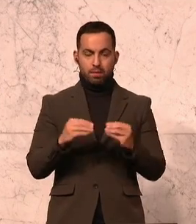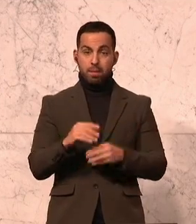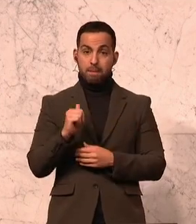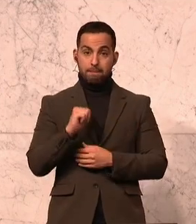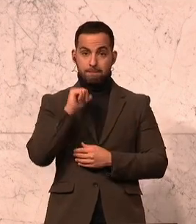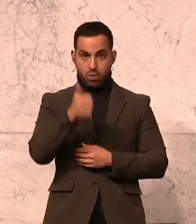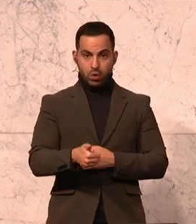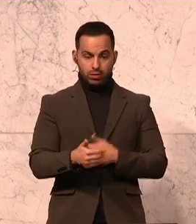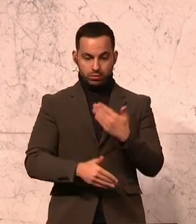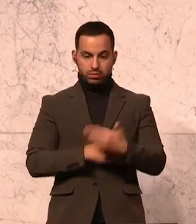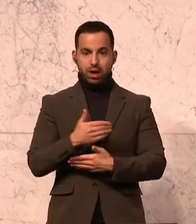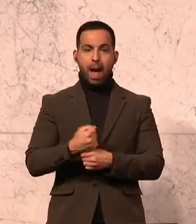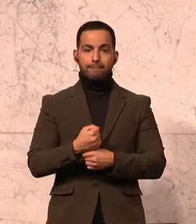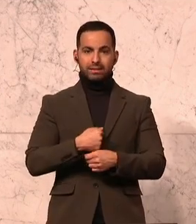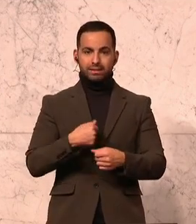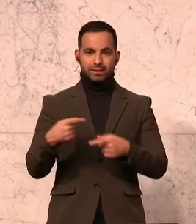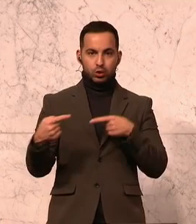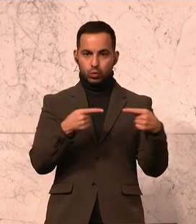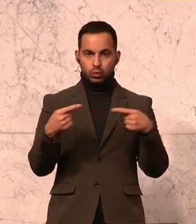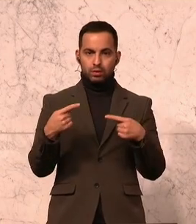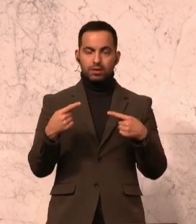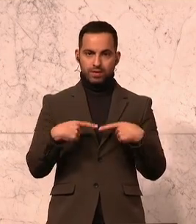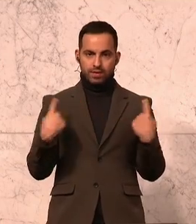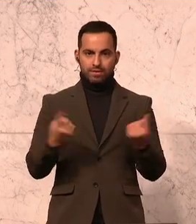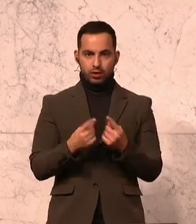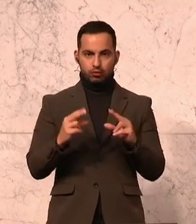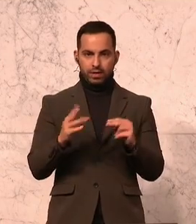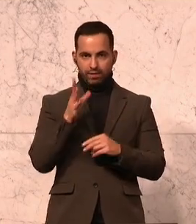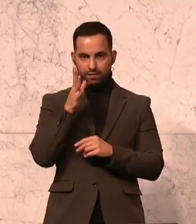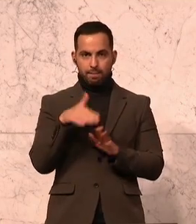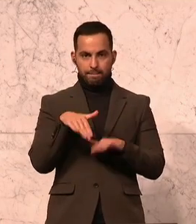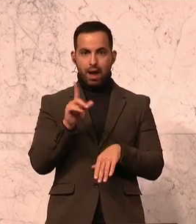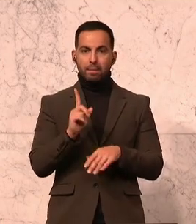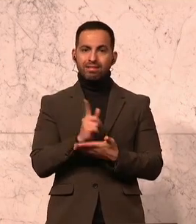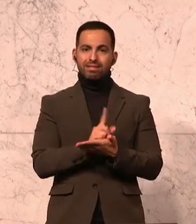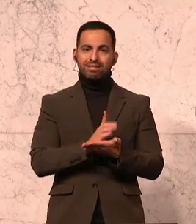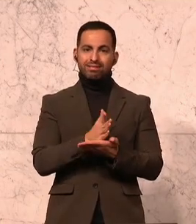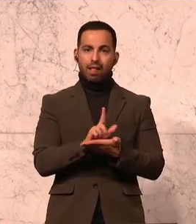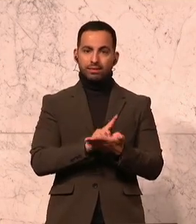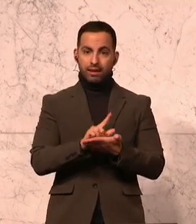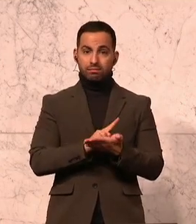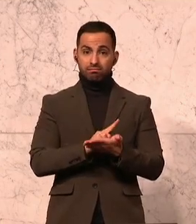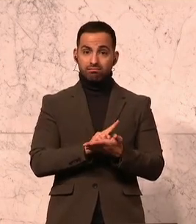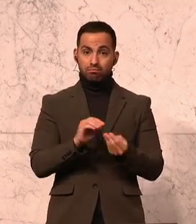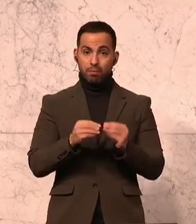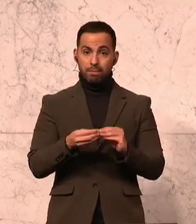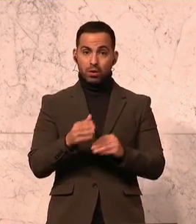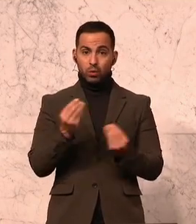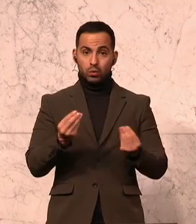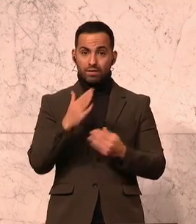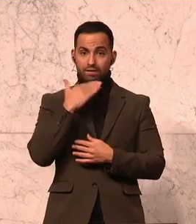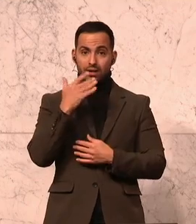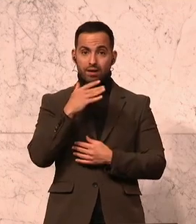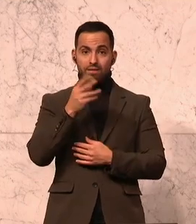im Zuge der Arbeitsdebatte noch weiter darüber sprechen. Aber Teilzeit ist ein Problem, weil es viele Firmen einfach